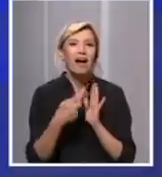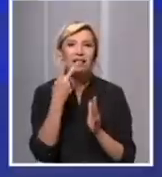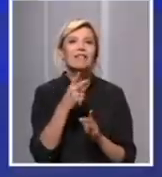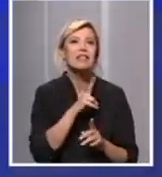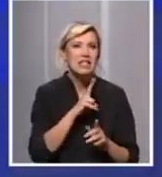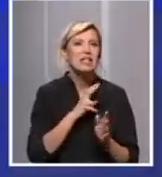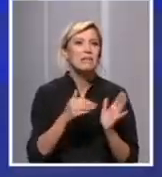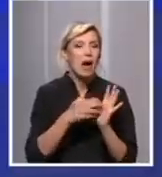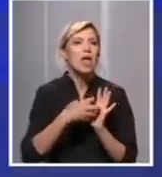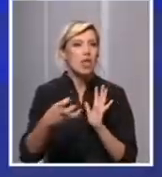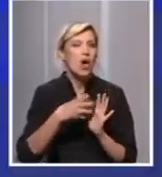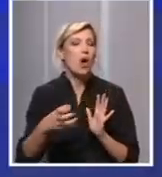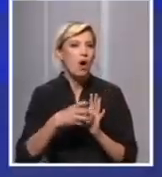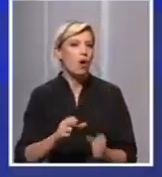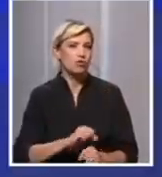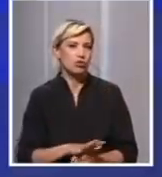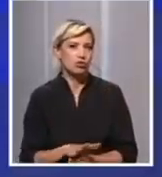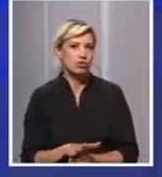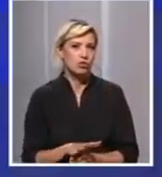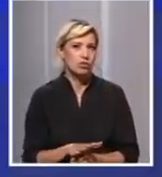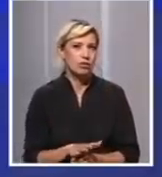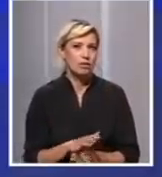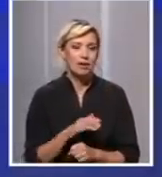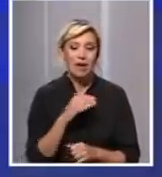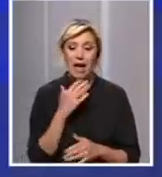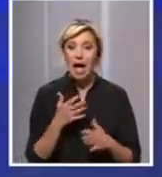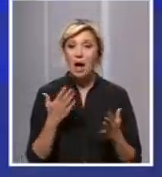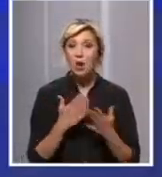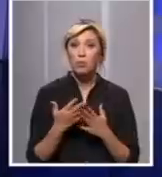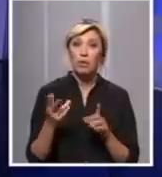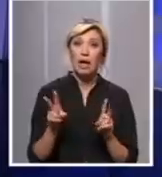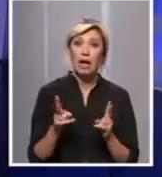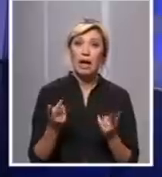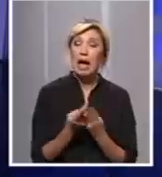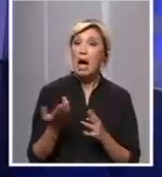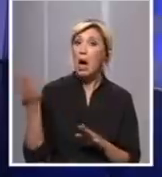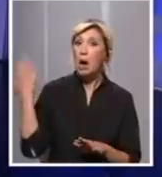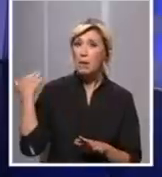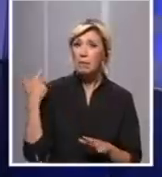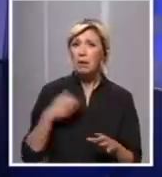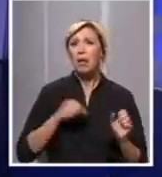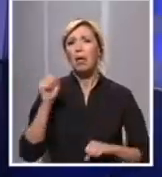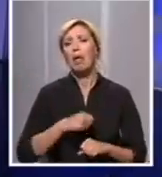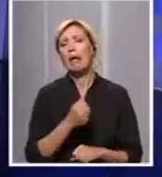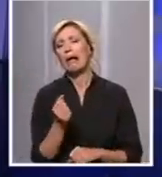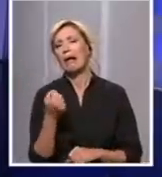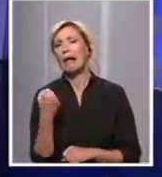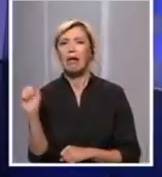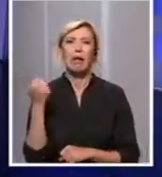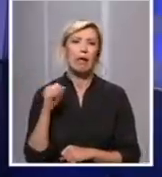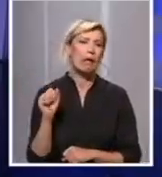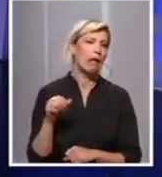se budemo ponašali ovako ko što se ponašamo prethodni dana, vrlo brzo ćemo da vidimo taj